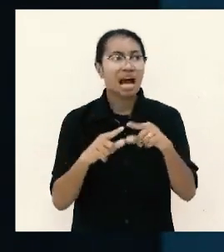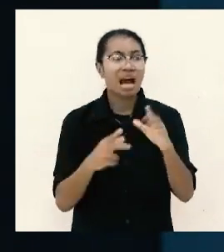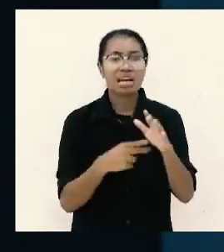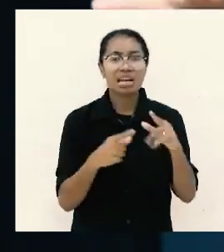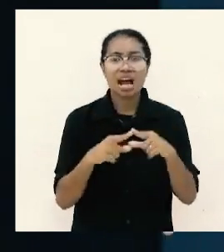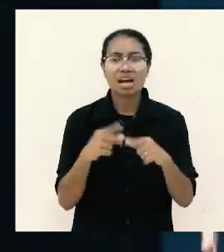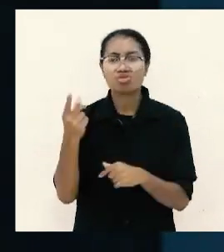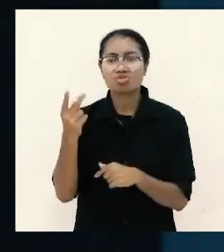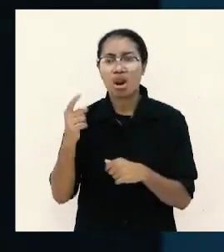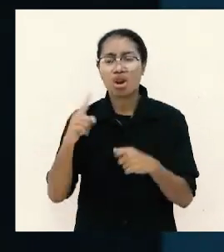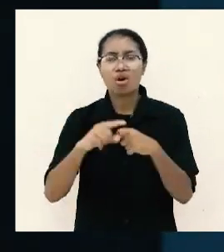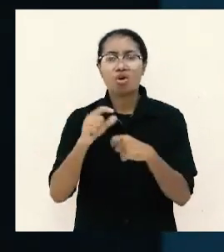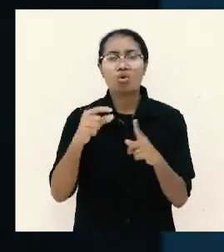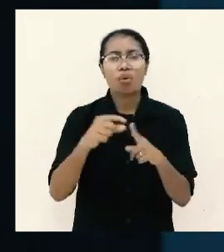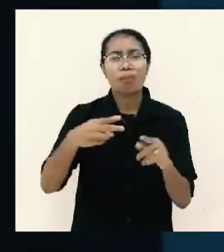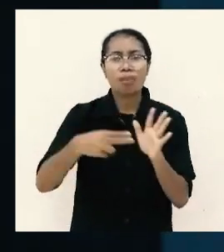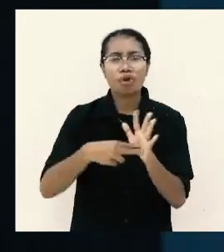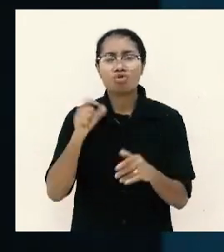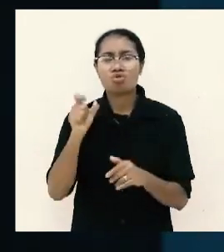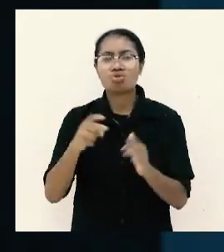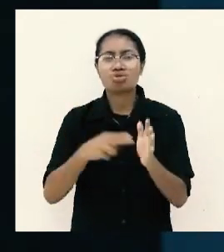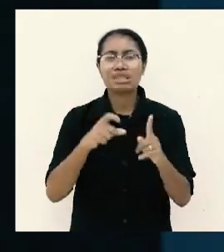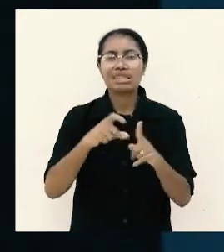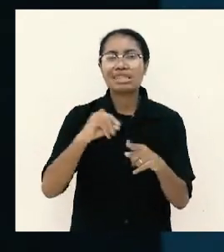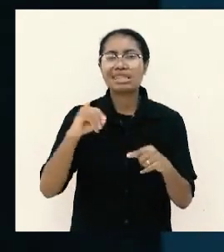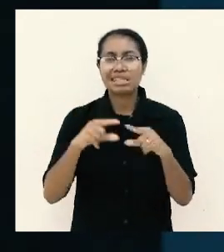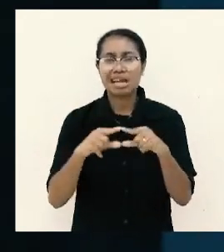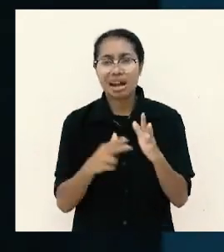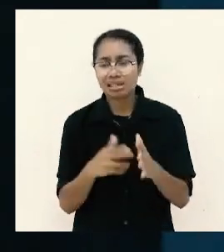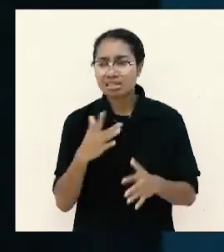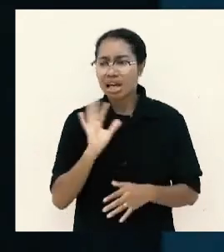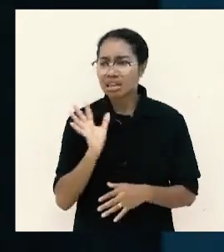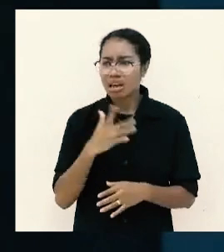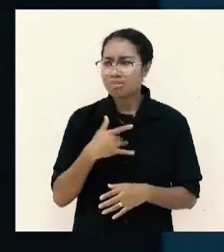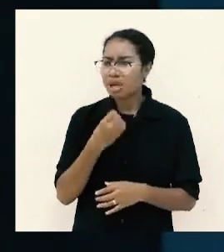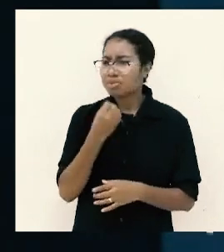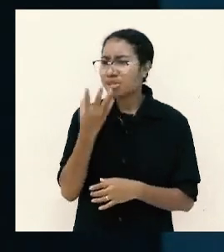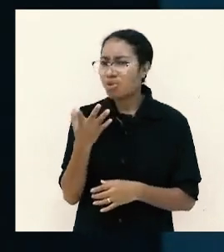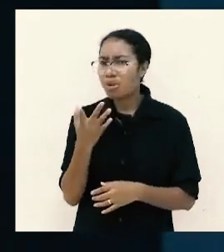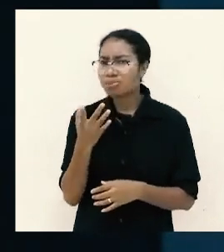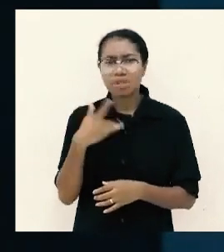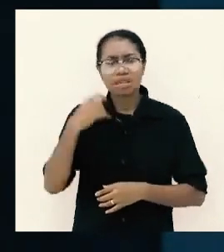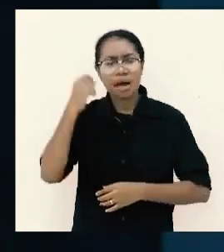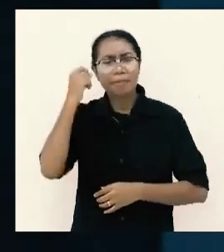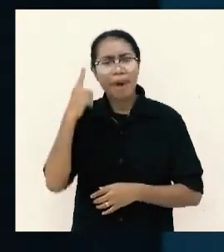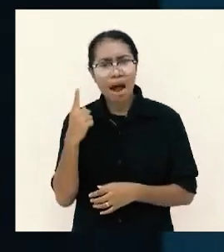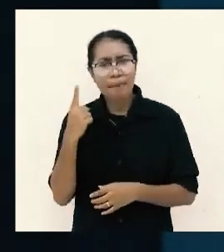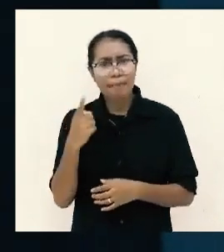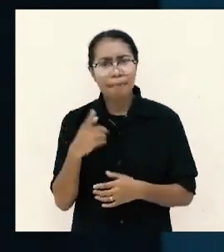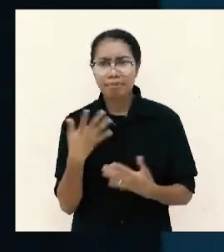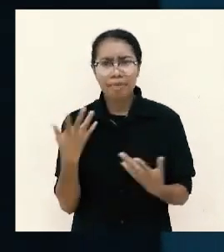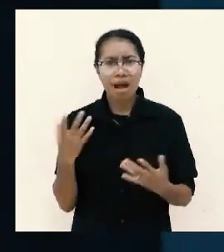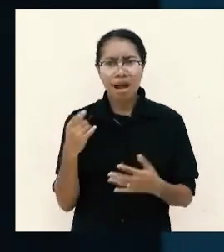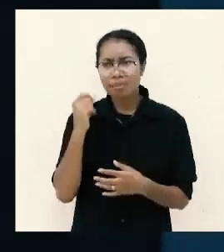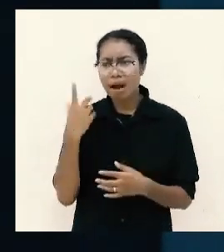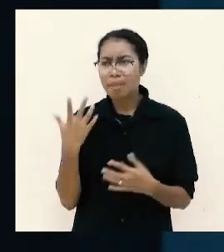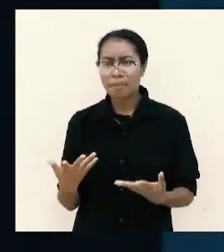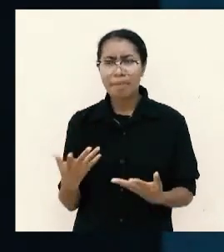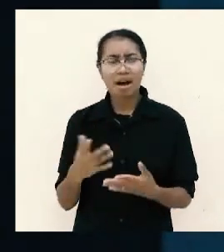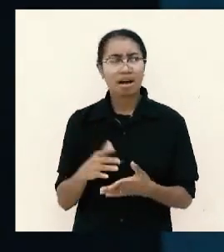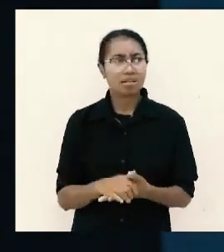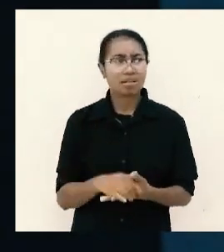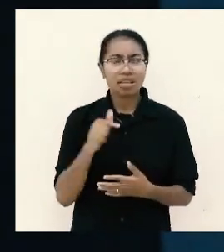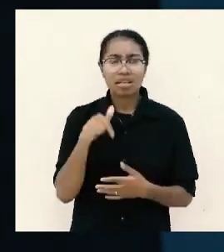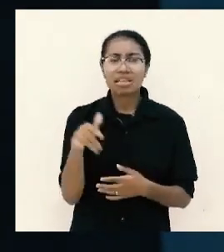kupon undian saya waktu itu tidak bisa menjawab karena saya tidak tahu tidak mengerti maksudnya apa karena orang itu bilang ini